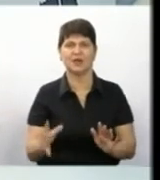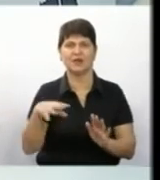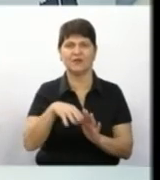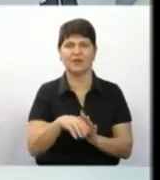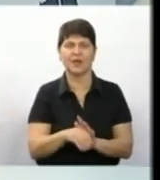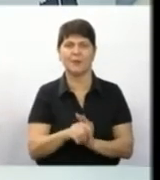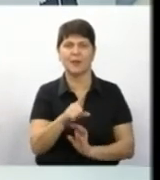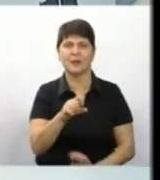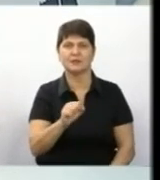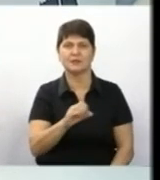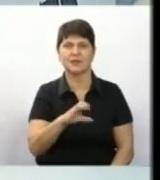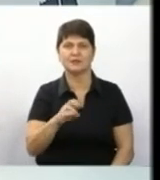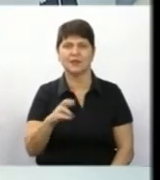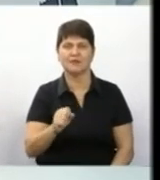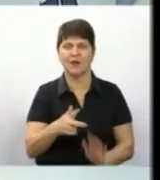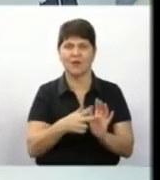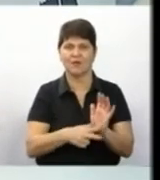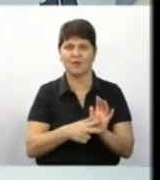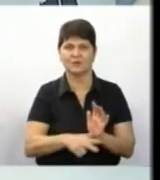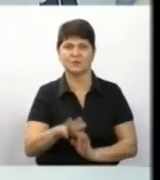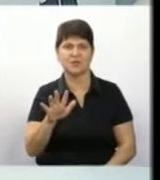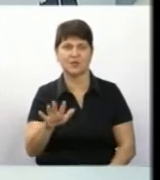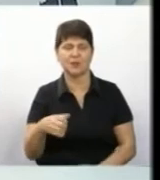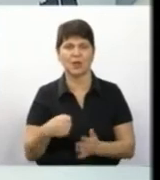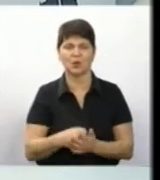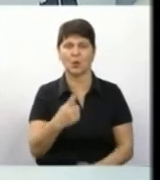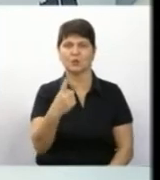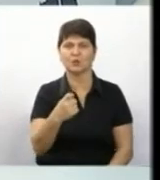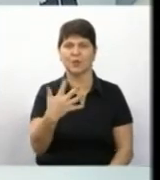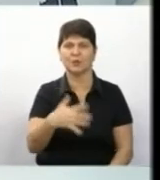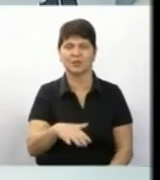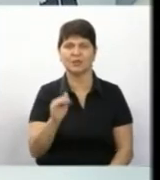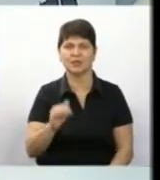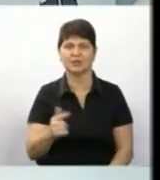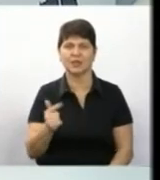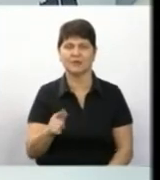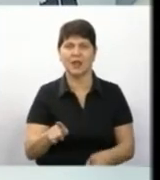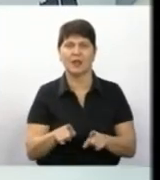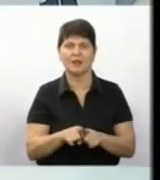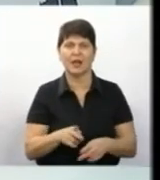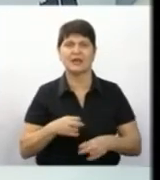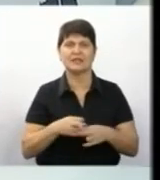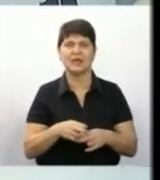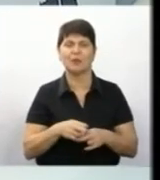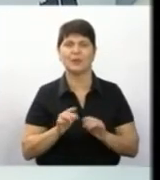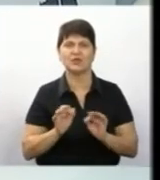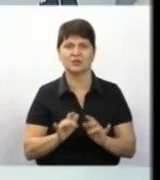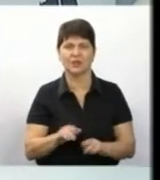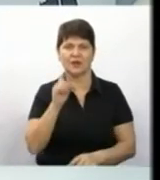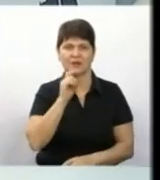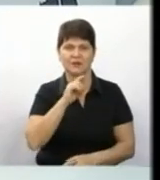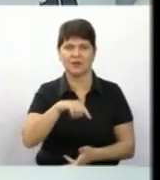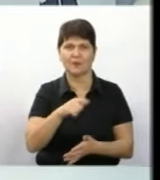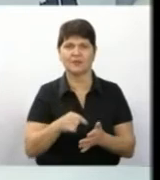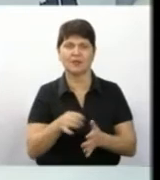застави у розмірі від 85 до понад 150 тисяч гривень. Таку міру запобіжного заходу обрали у Вінницькому